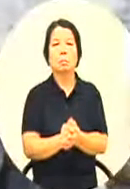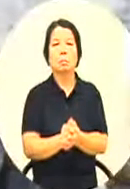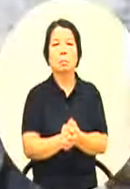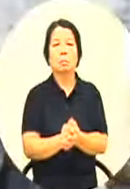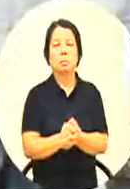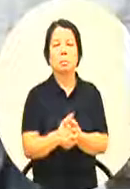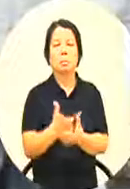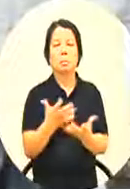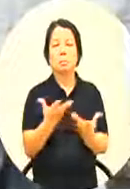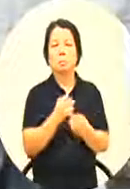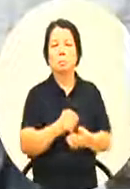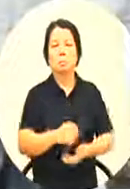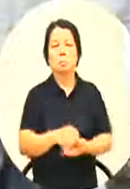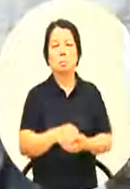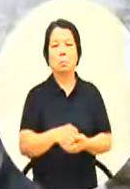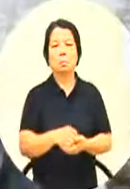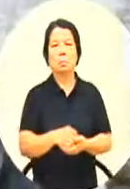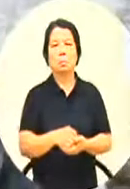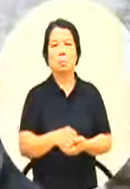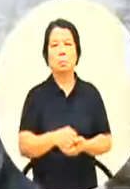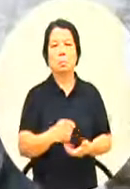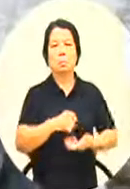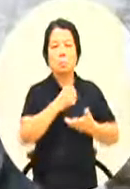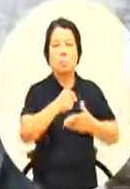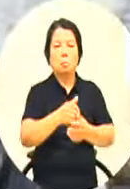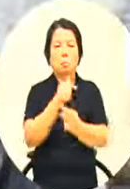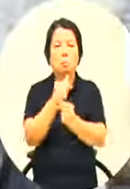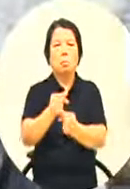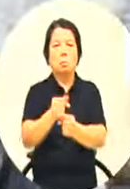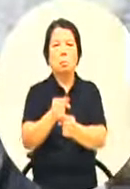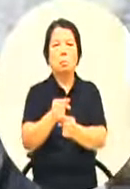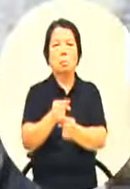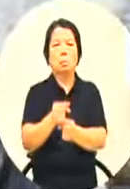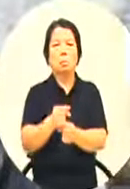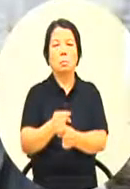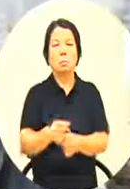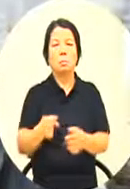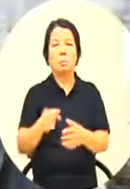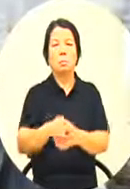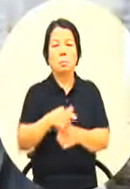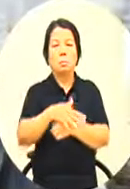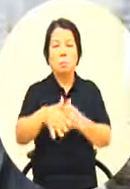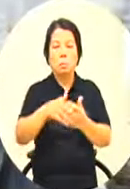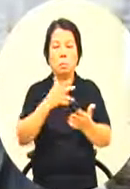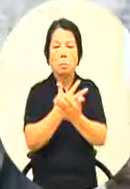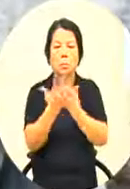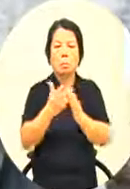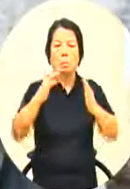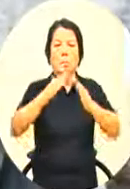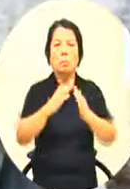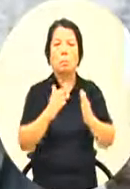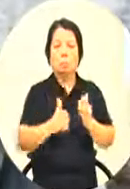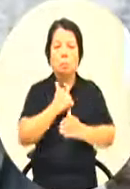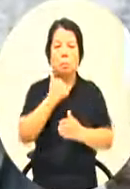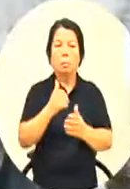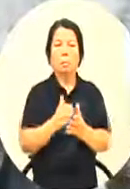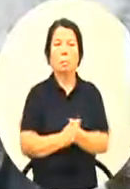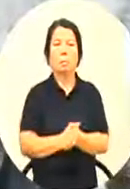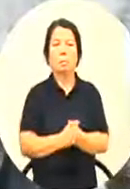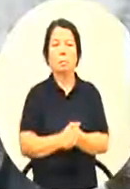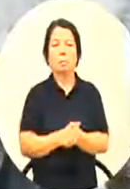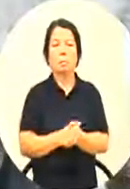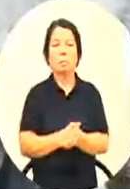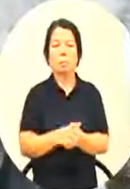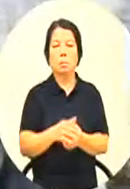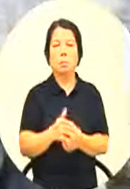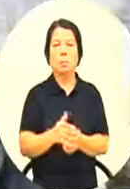没有建立一个真正的一个一个让他变成一个艺术家的真正能够生生存